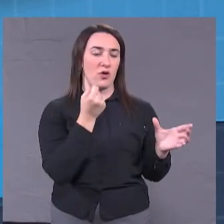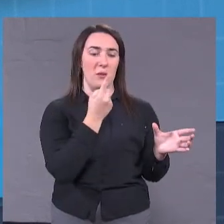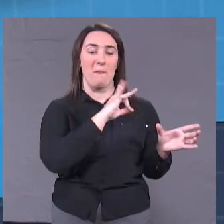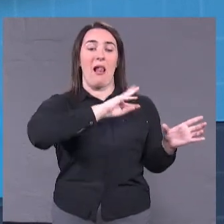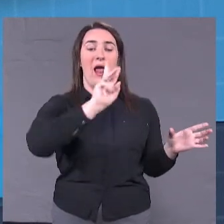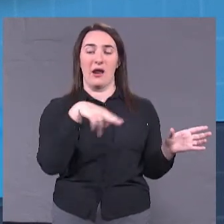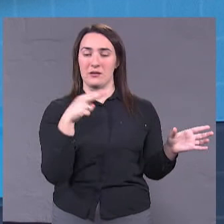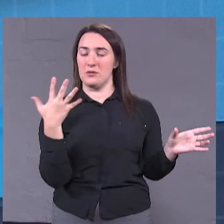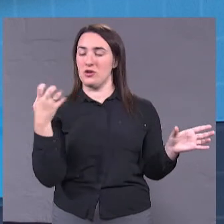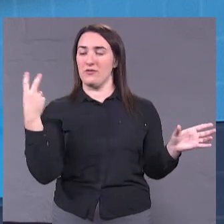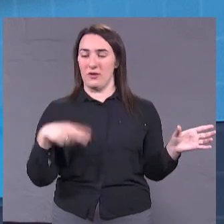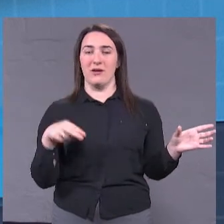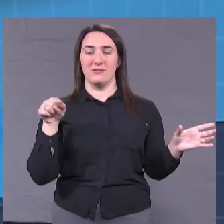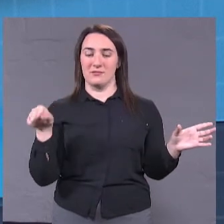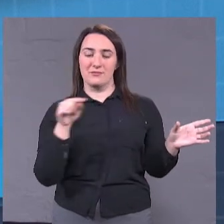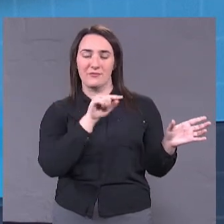грамотному